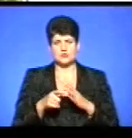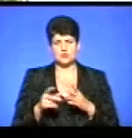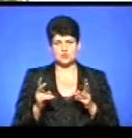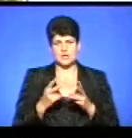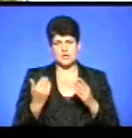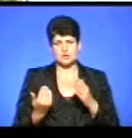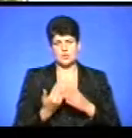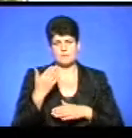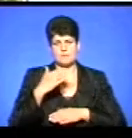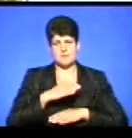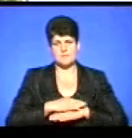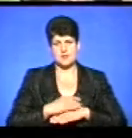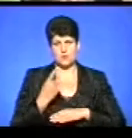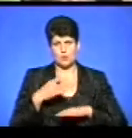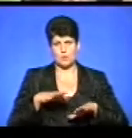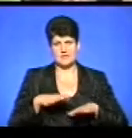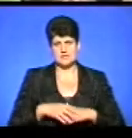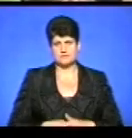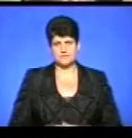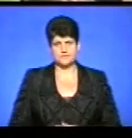новими партами одномісними.